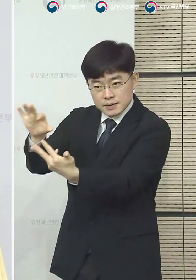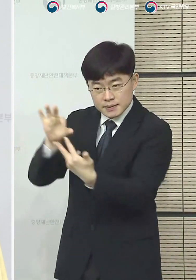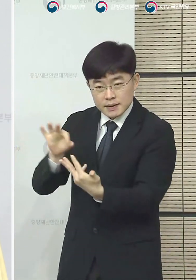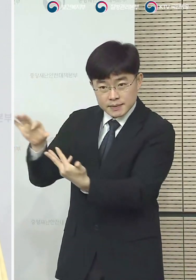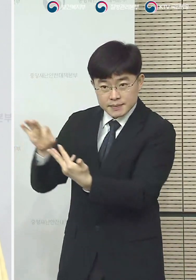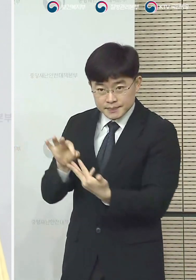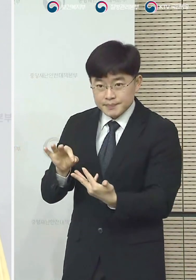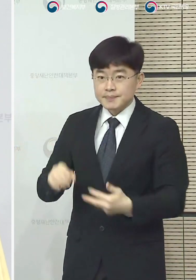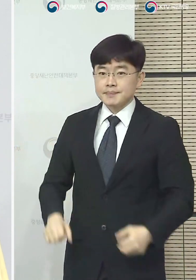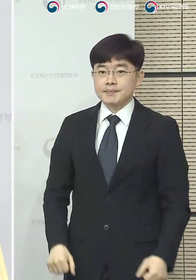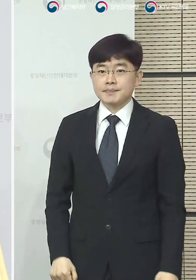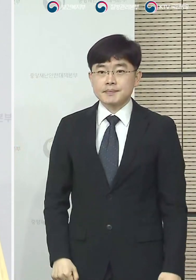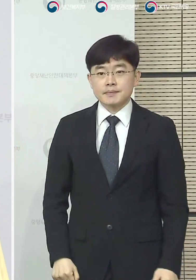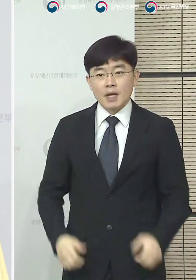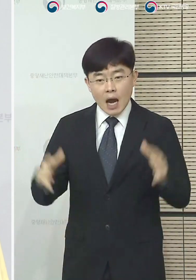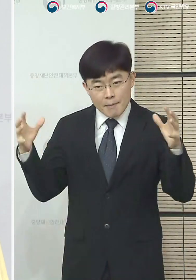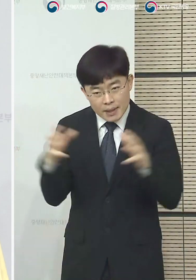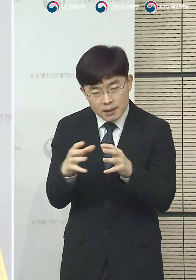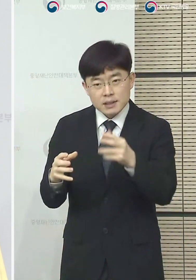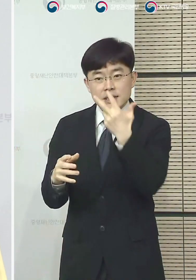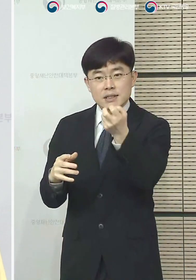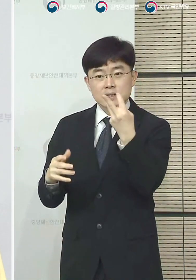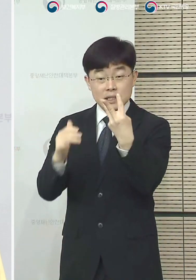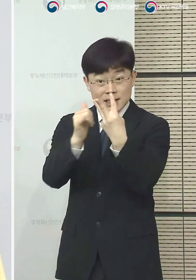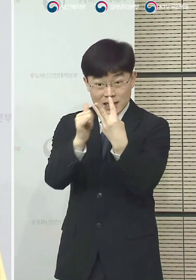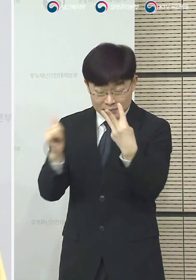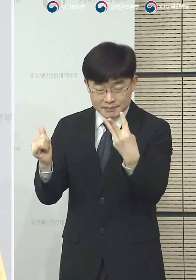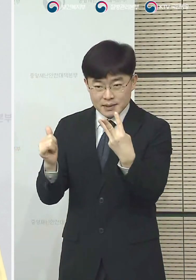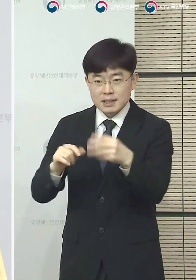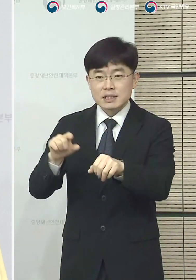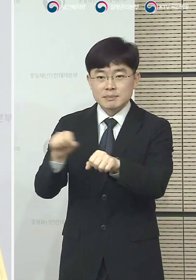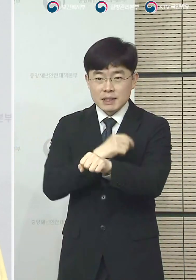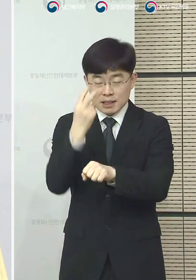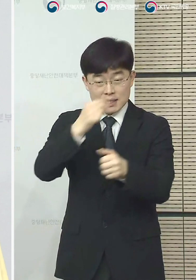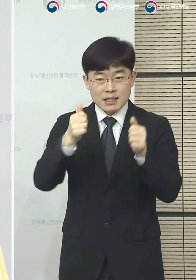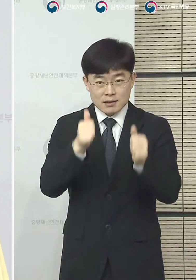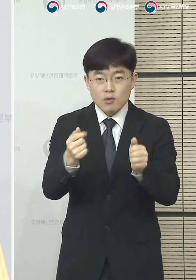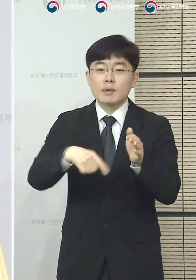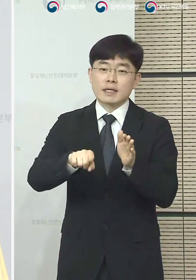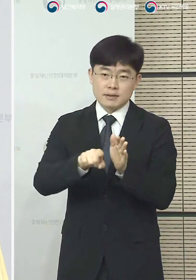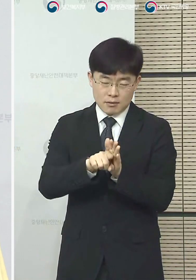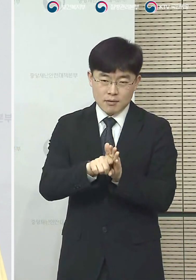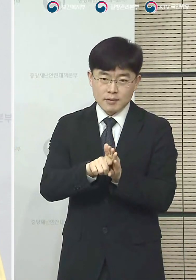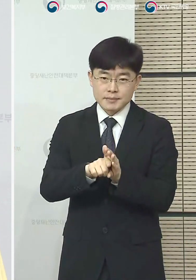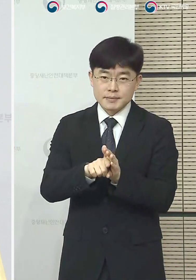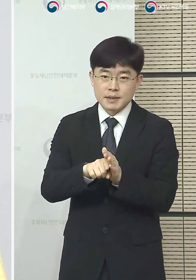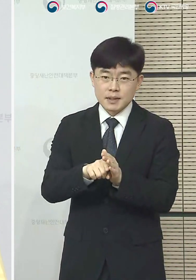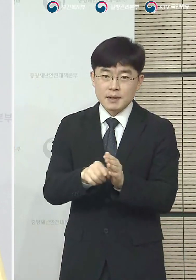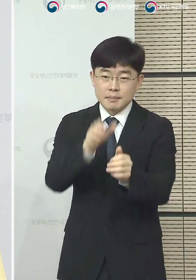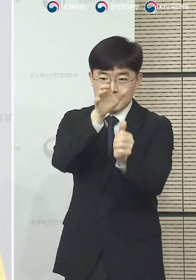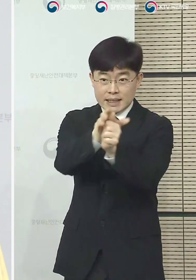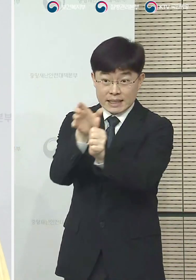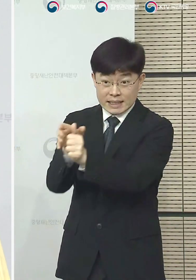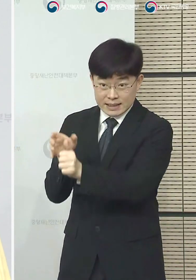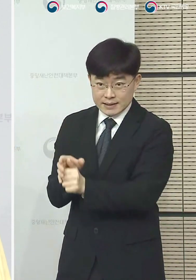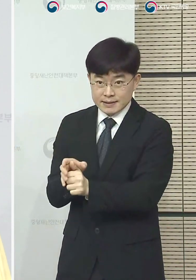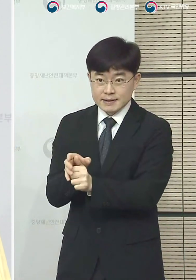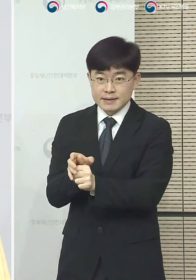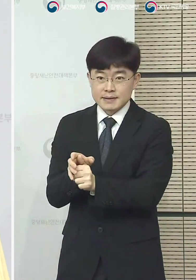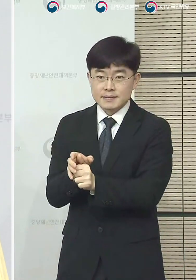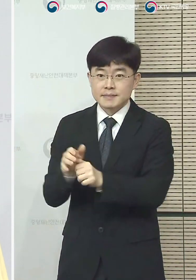참여를 해서 73명이 특별 입국 절차의 확대에 따른